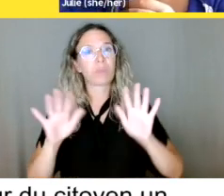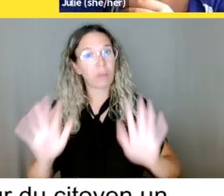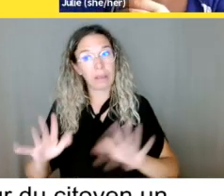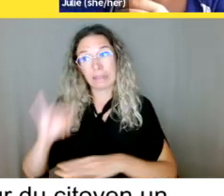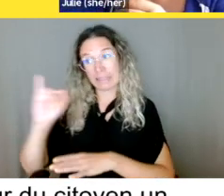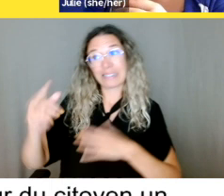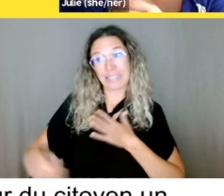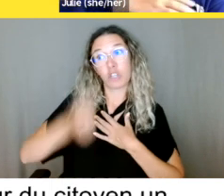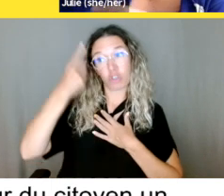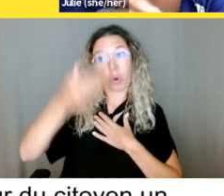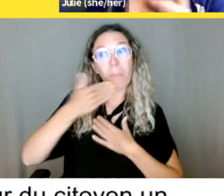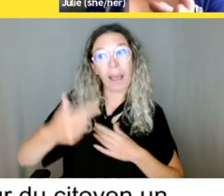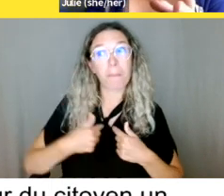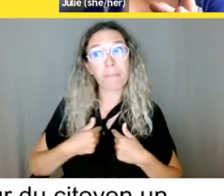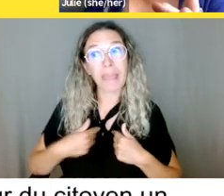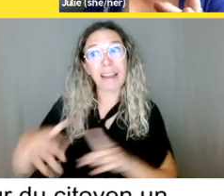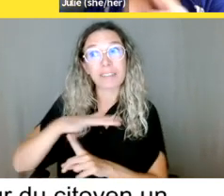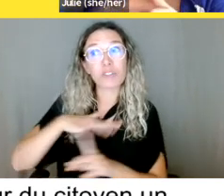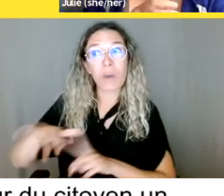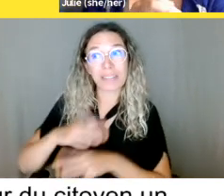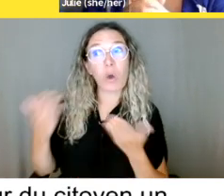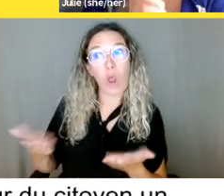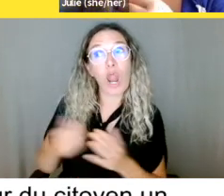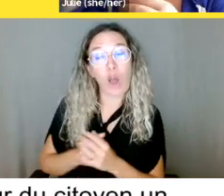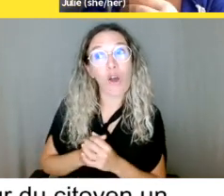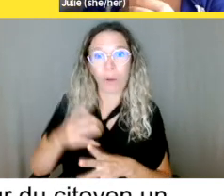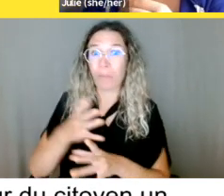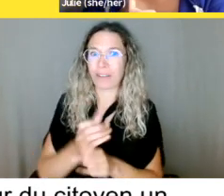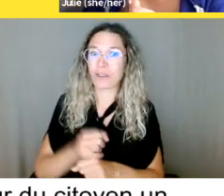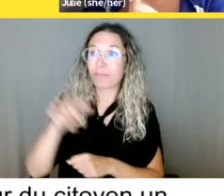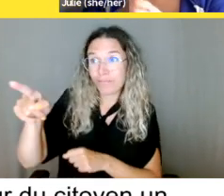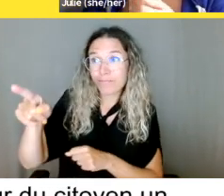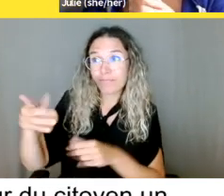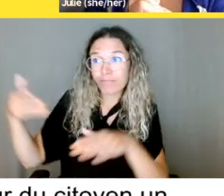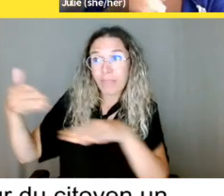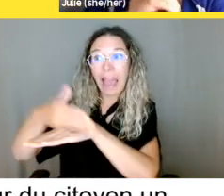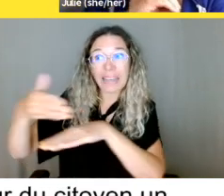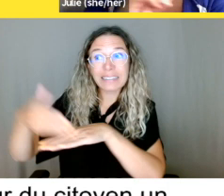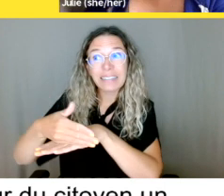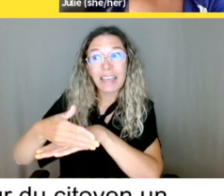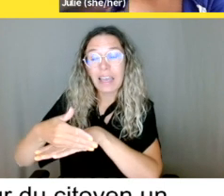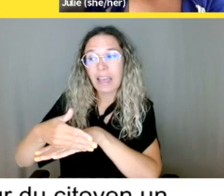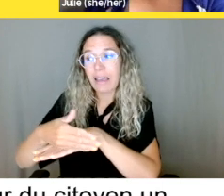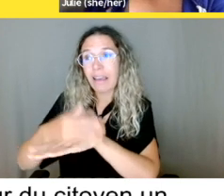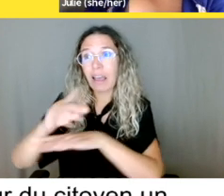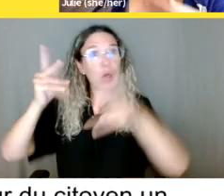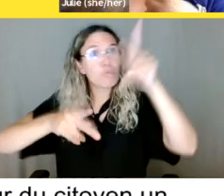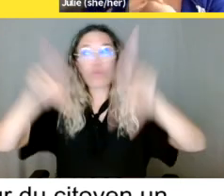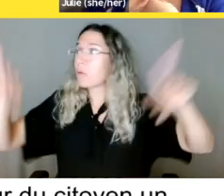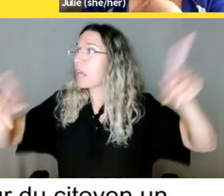mettons, à tout le public, mais vous n'acceptez pas les chiens pour aucune raison.